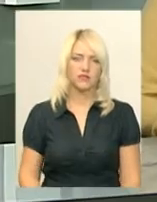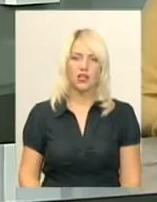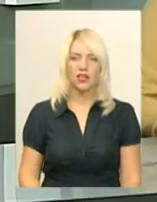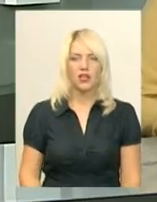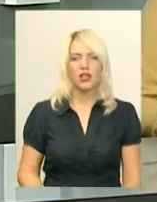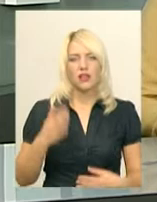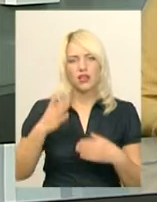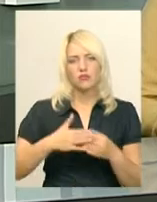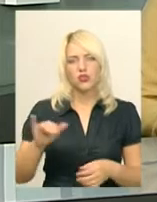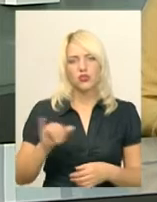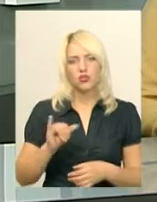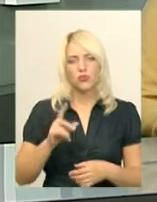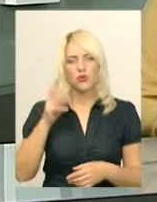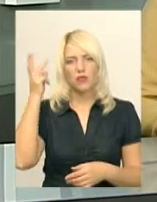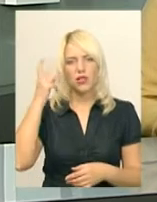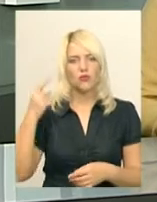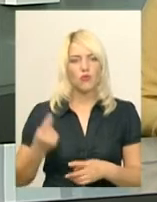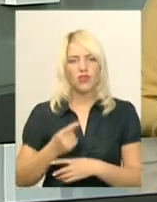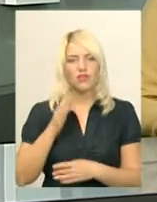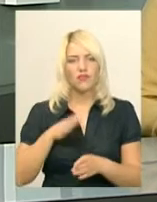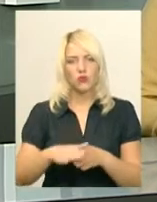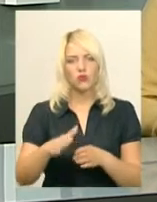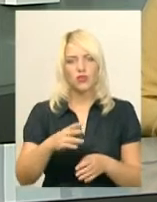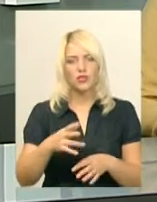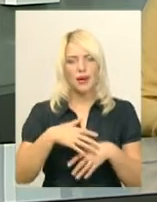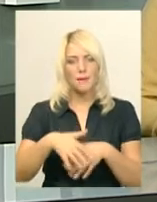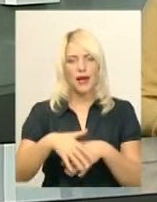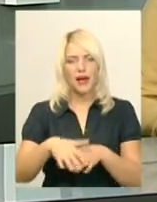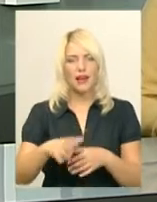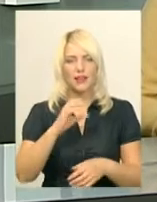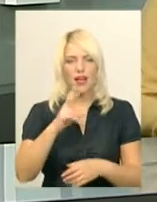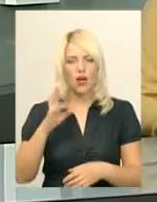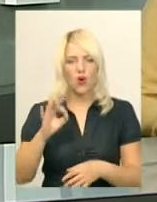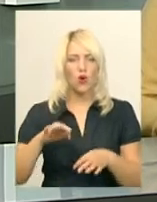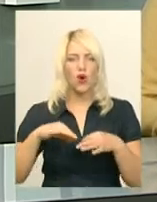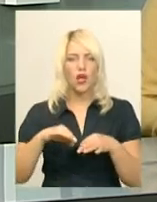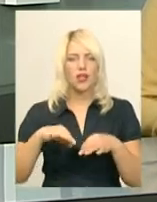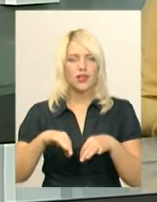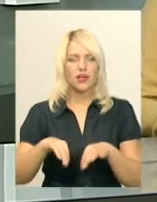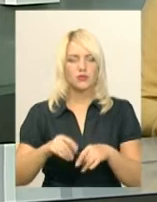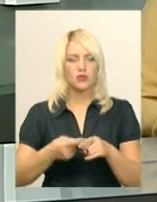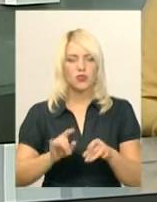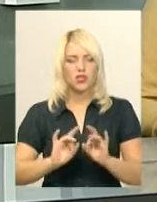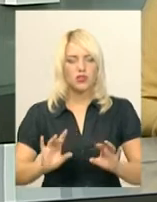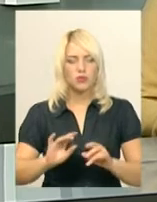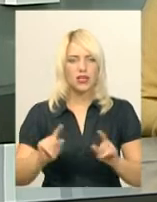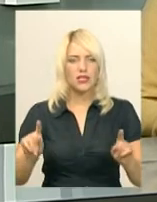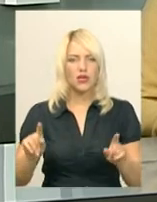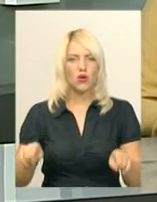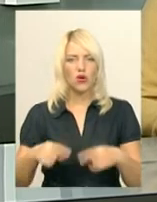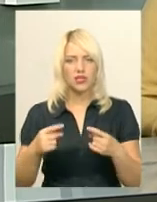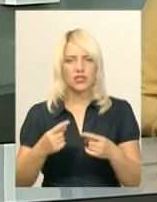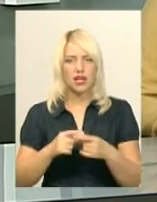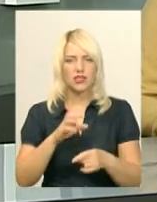Найближчої суботи у Хмельницькому вперше відбудеться парад екологічного транспорту. Про це нам розповів його співорганізатор Артур